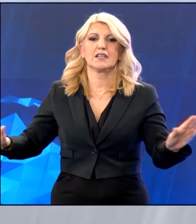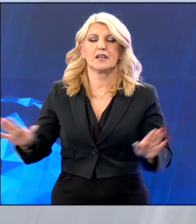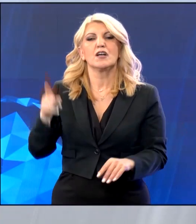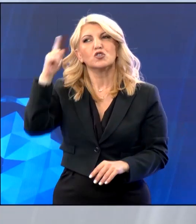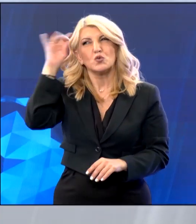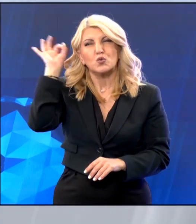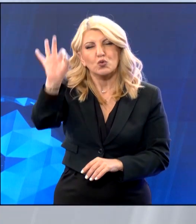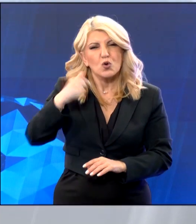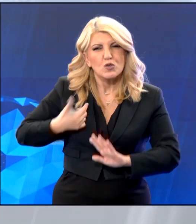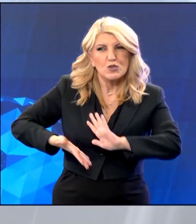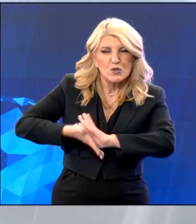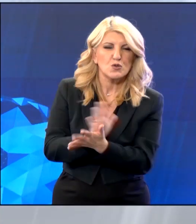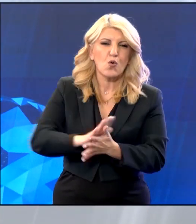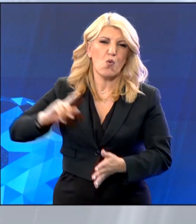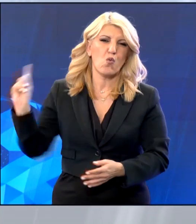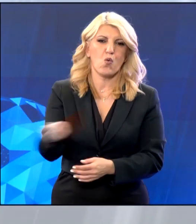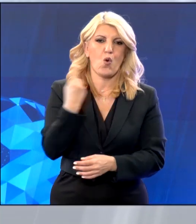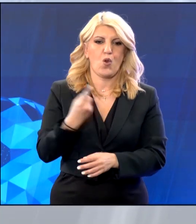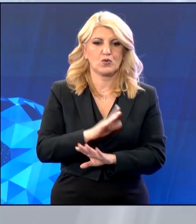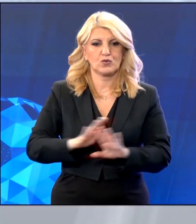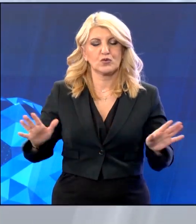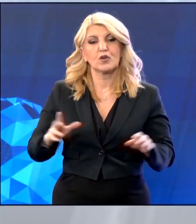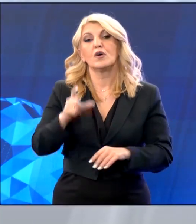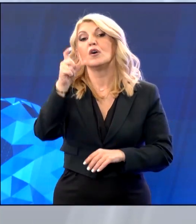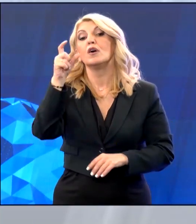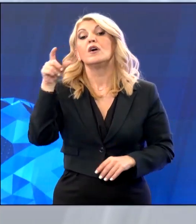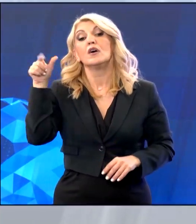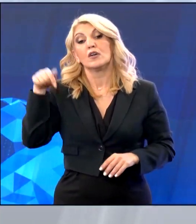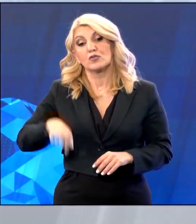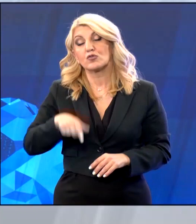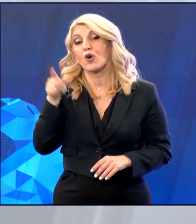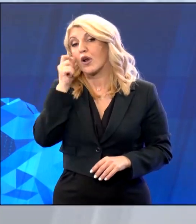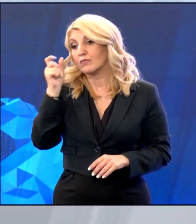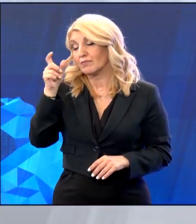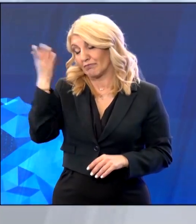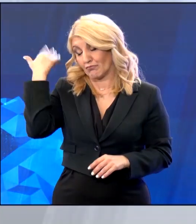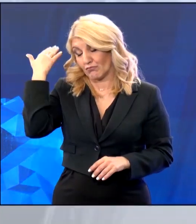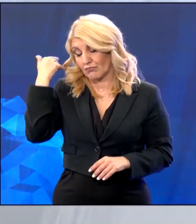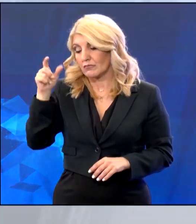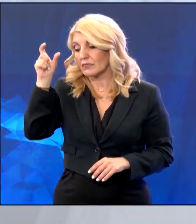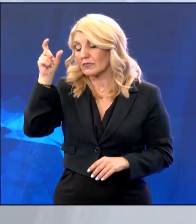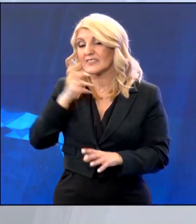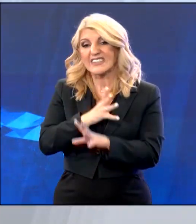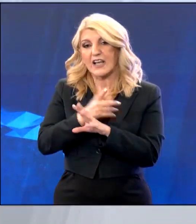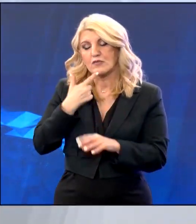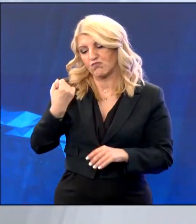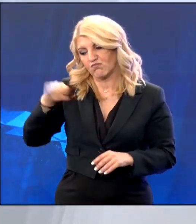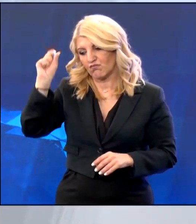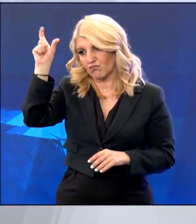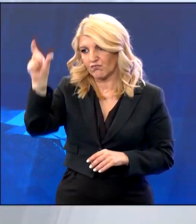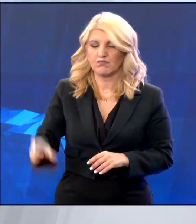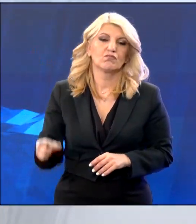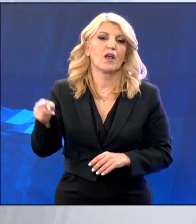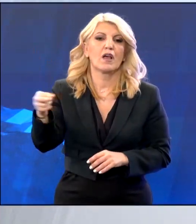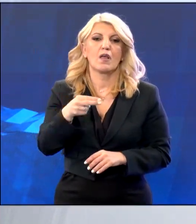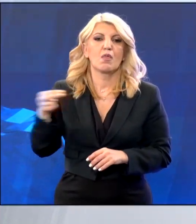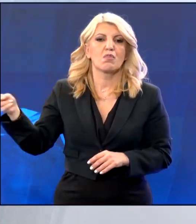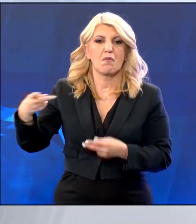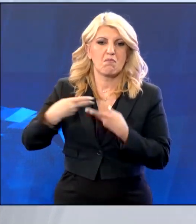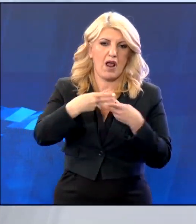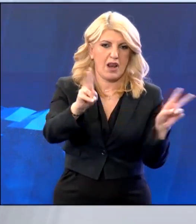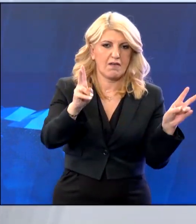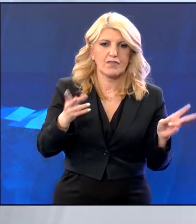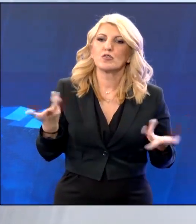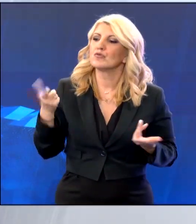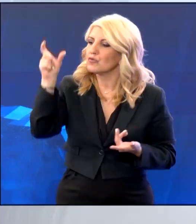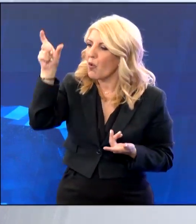Ισαγγελέας εισηγήθηκε την παραμονή του καταδικασμένου σε πρωτοβαθμό αρχηγού της εγκληματικής οργάνωσης της Χρυσής Αυγής στη φυλακή κάνοντας λόγο για μη